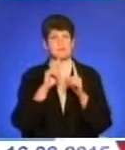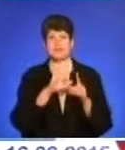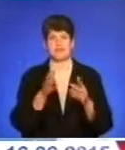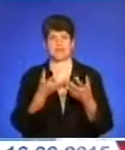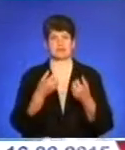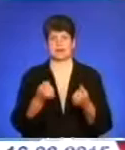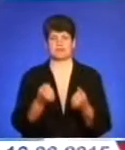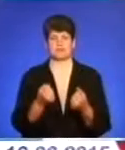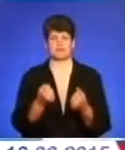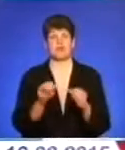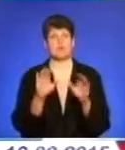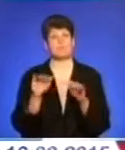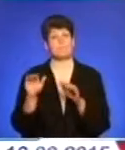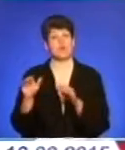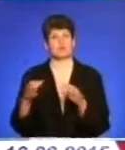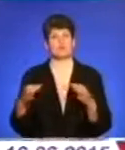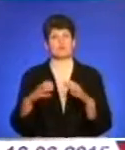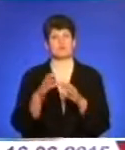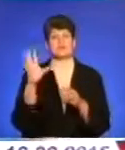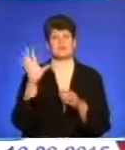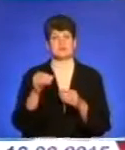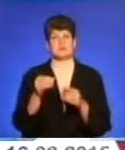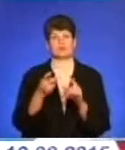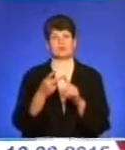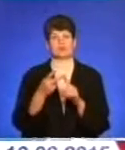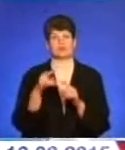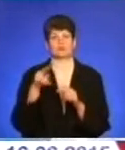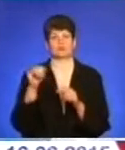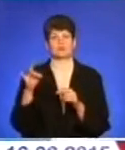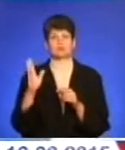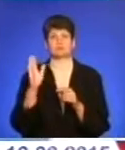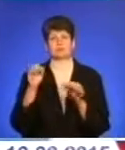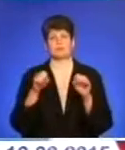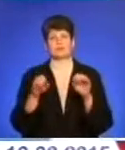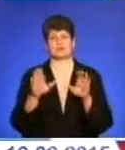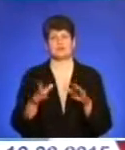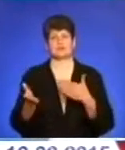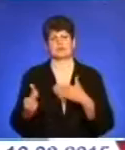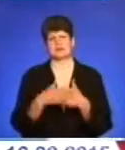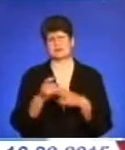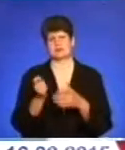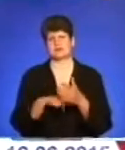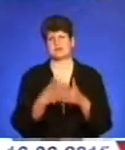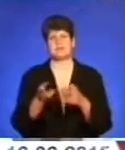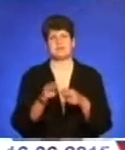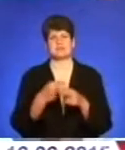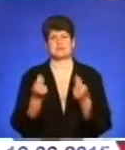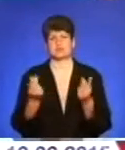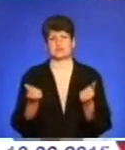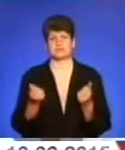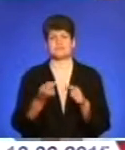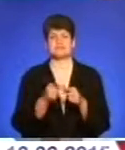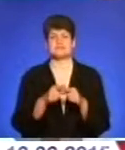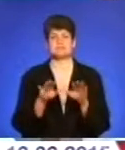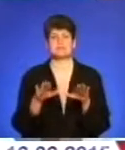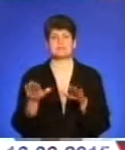отримаємо. А потім об'єднають всіх по другому пункті, як казав. Буде постанова і закриться це питання. без грошей. Ці місцеві податки